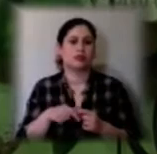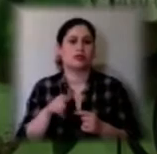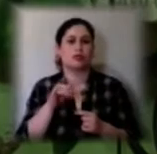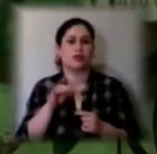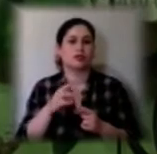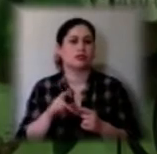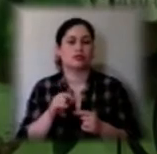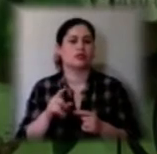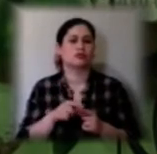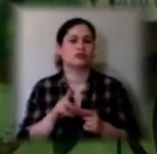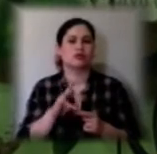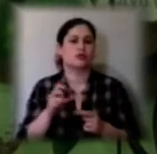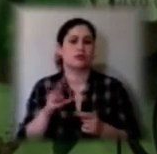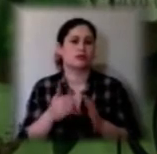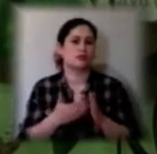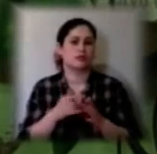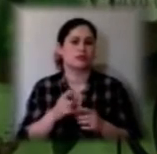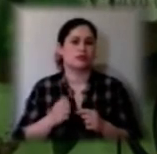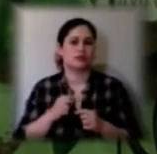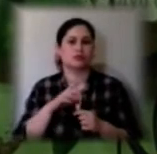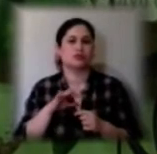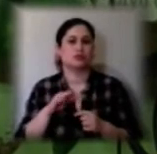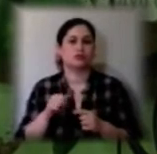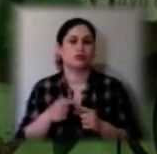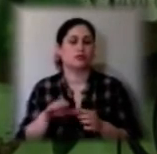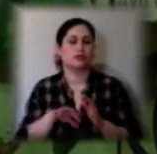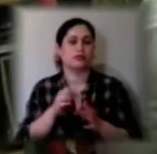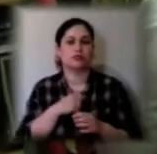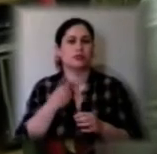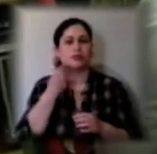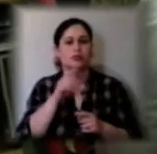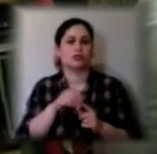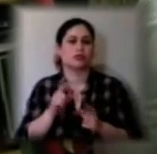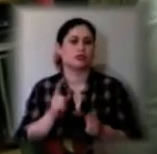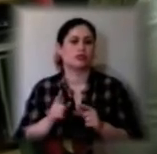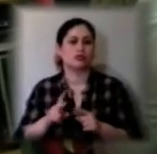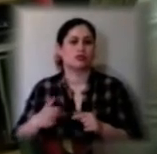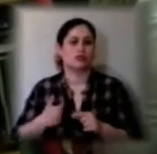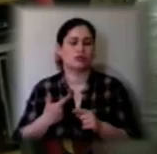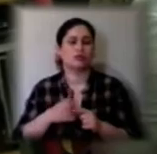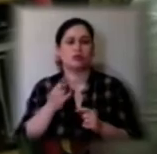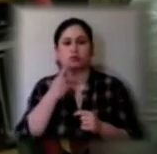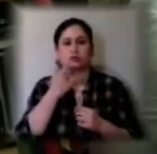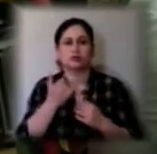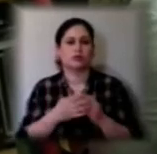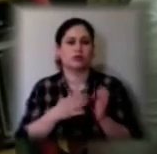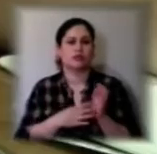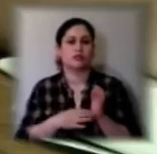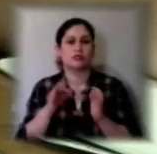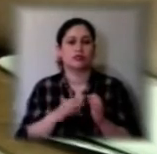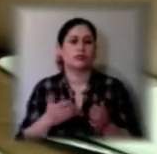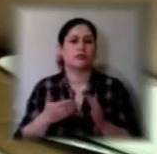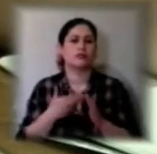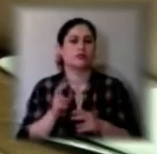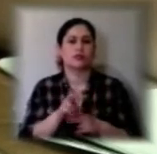не всіх призовуть на військову службу, виберуть кращих, хто дійсно хоче. На сьогодні близько 90% призовників не з'явилися